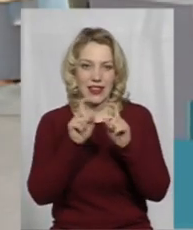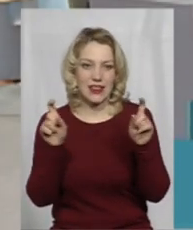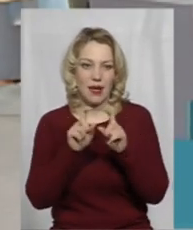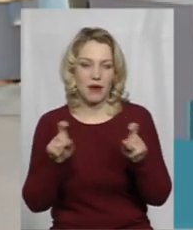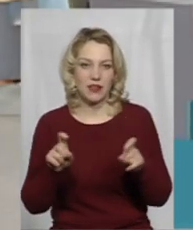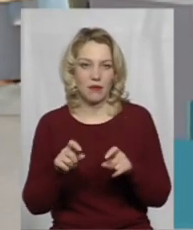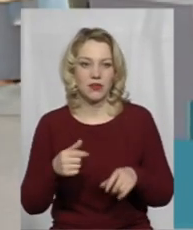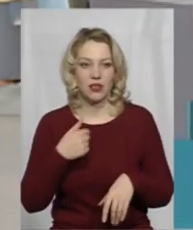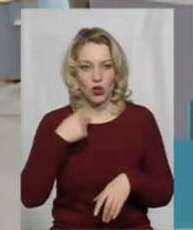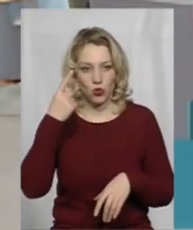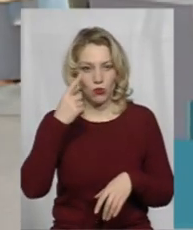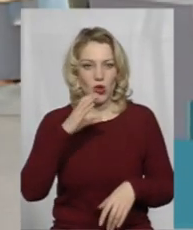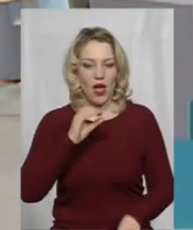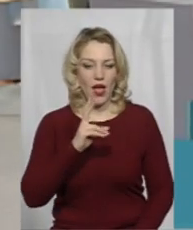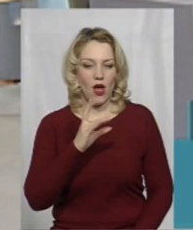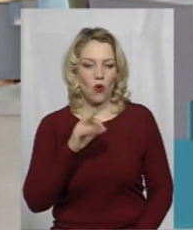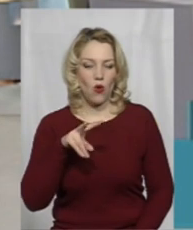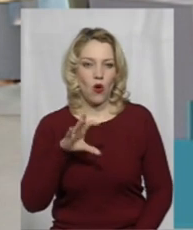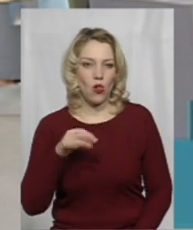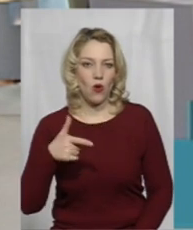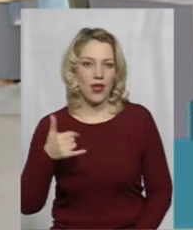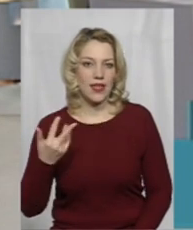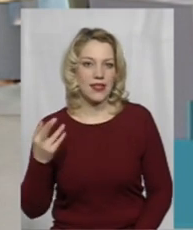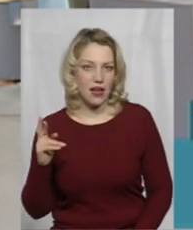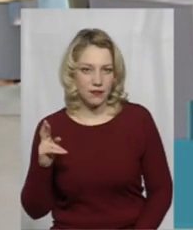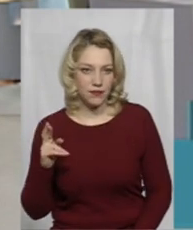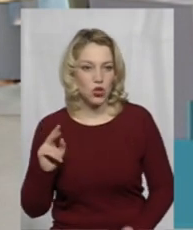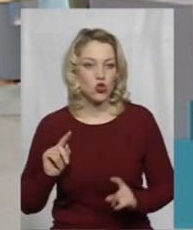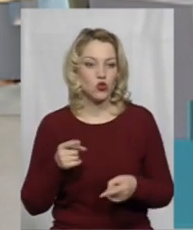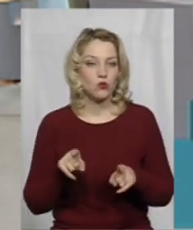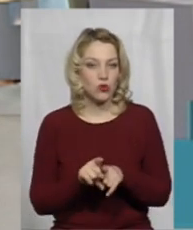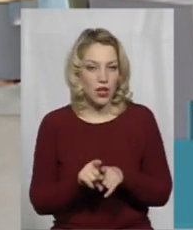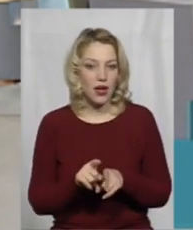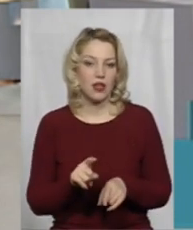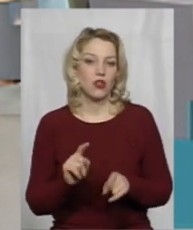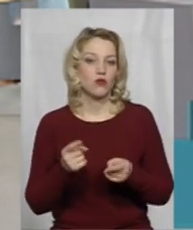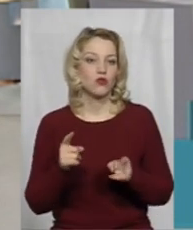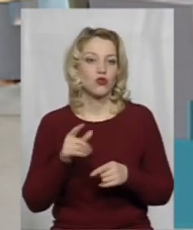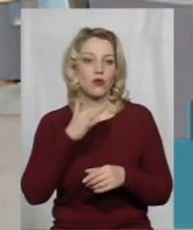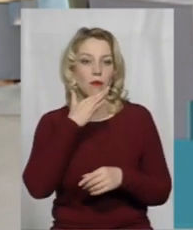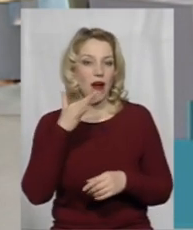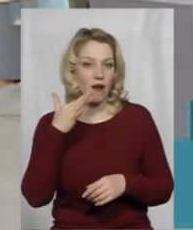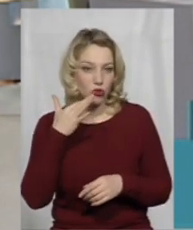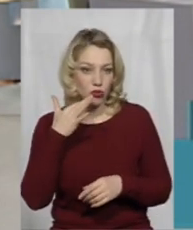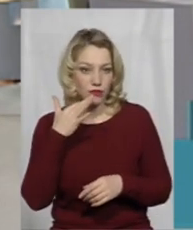Наверно, в екології. Чому так? Чому так? Тому що багато